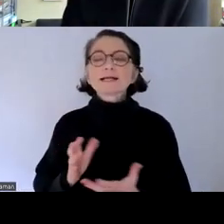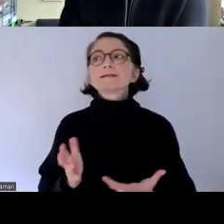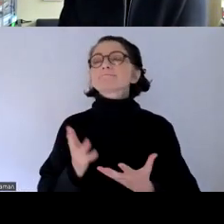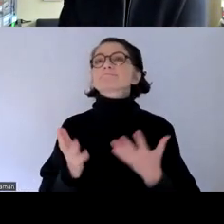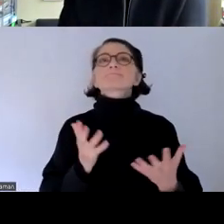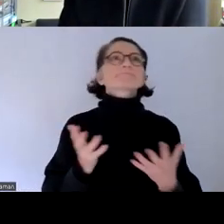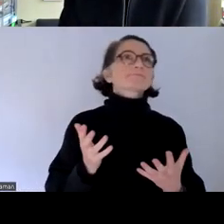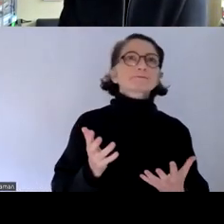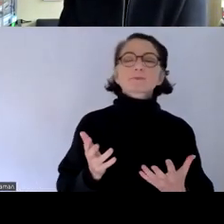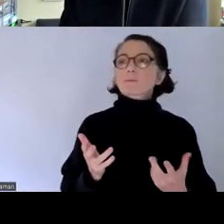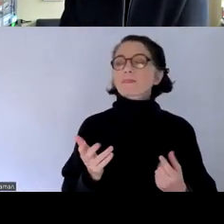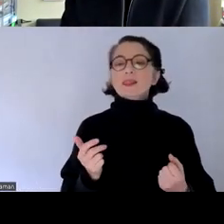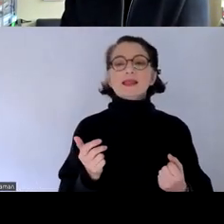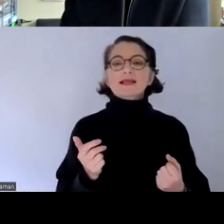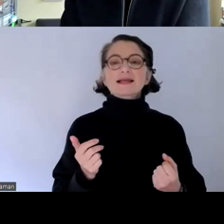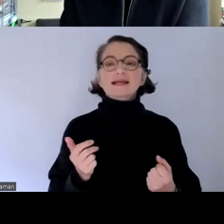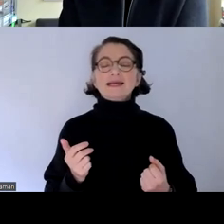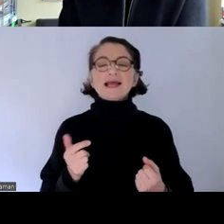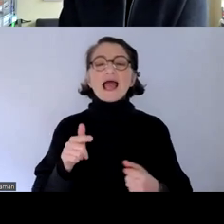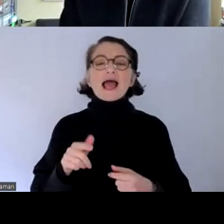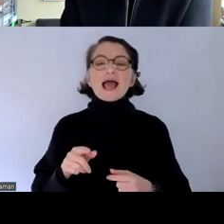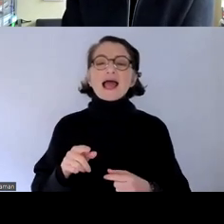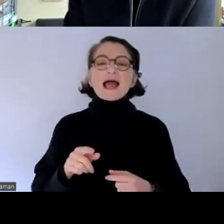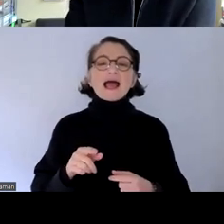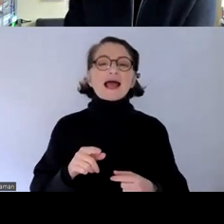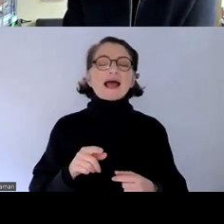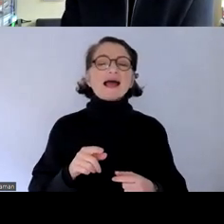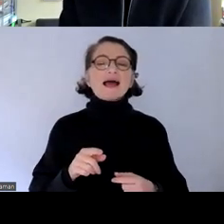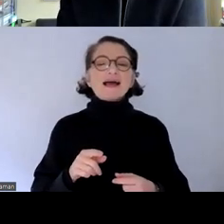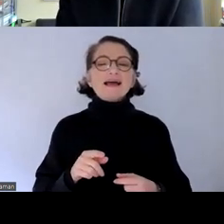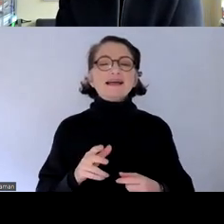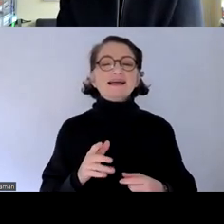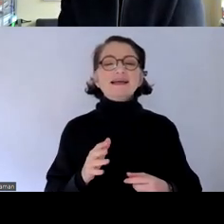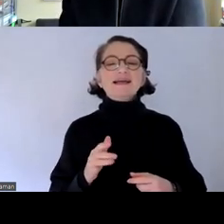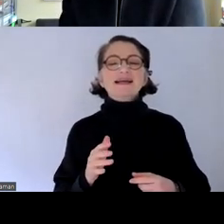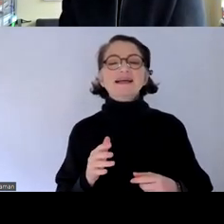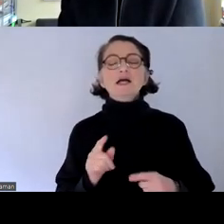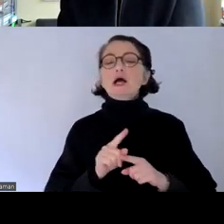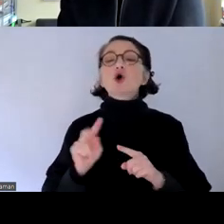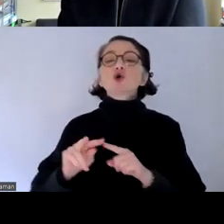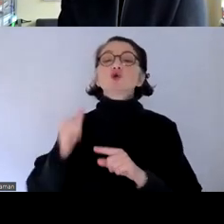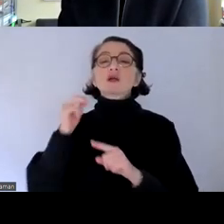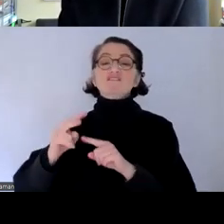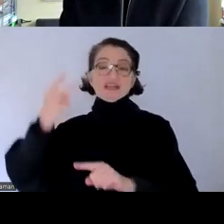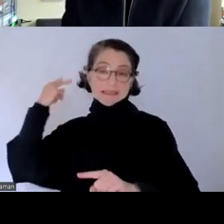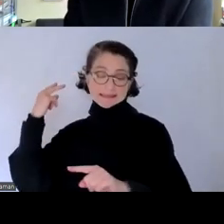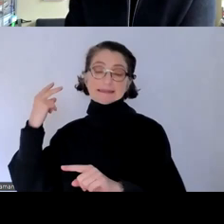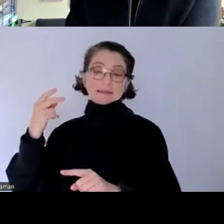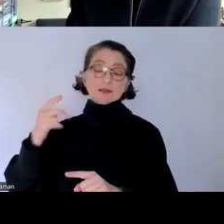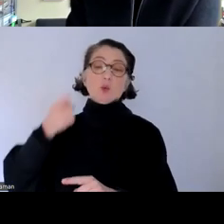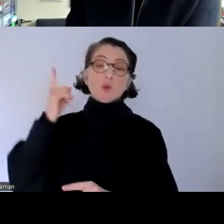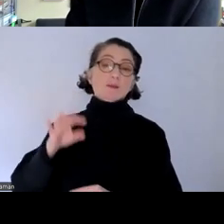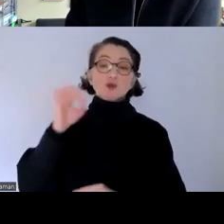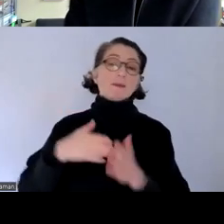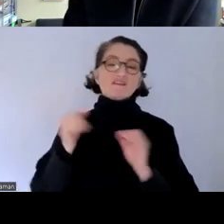wie wir sie heute machen dann nicht rückwirkend zu 100 prozent barrierefrei zur verfügung gestellt werden müssen sondern es dann für solche medien